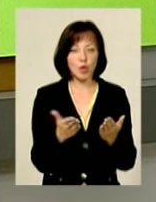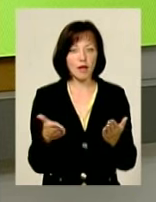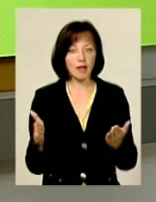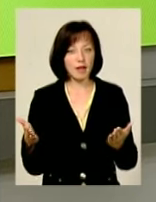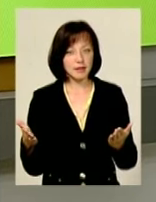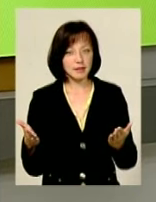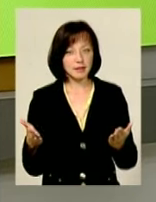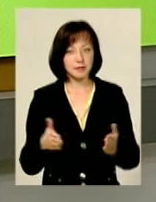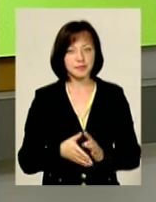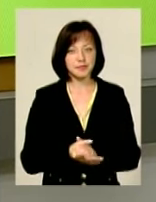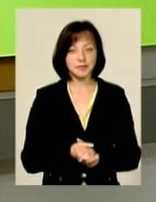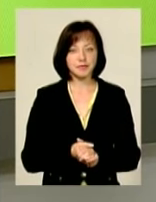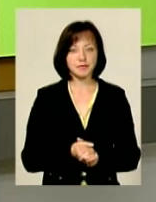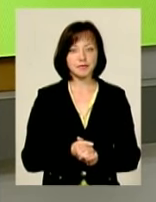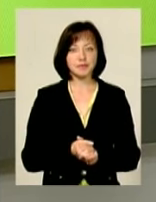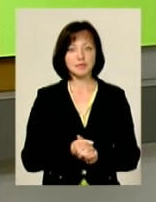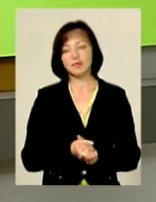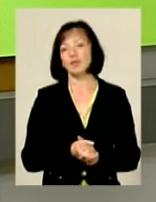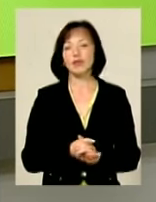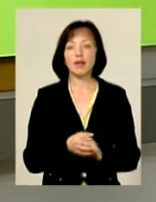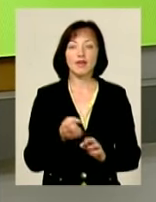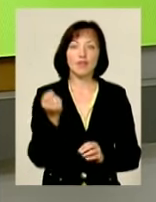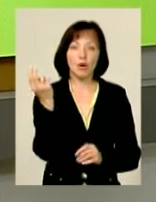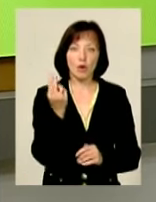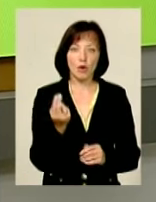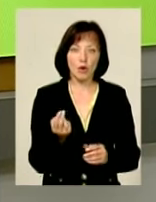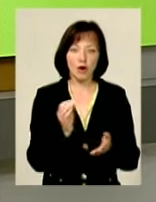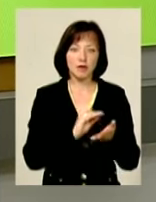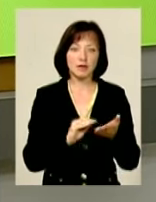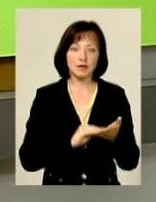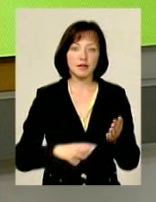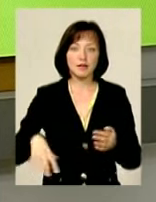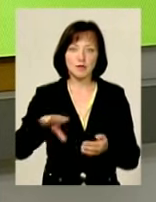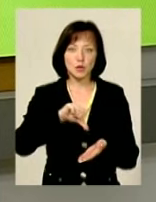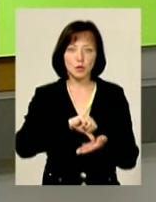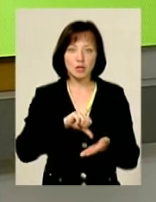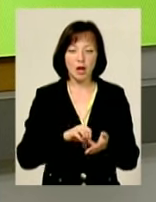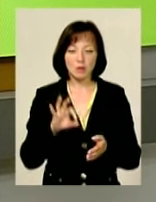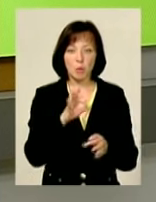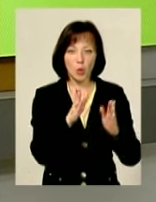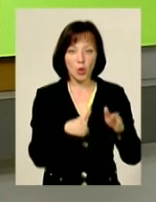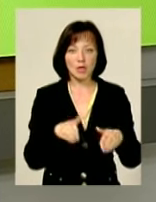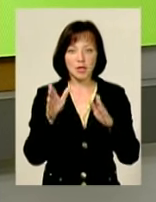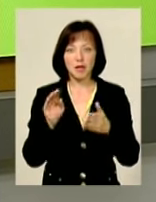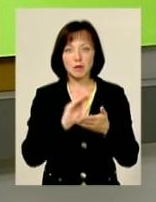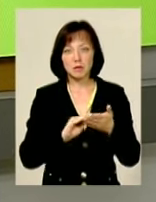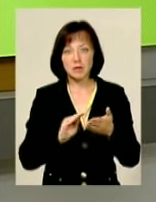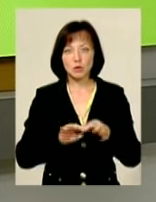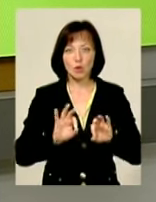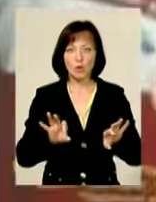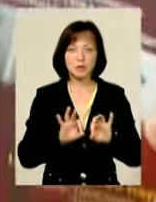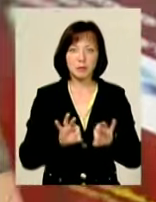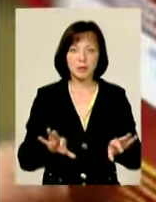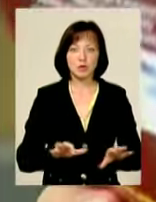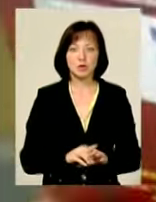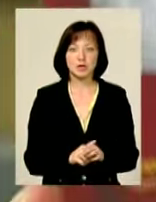от, де прямо в кольорах тут всі учасники, про них виписуються, розписуються.